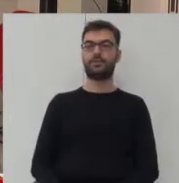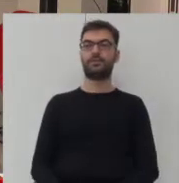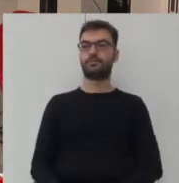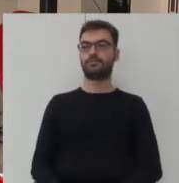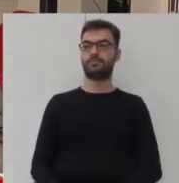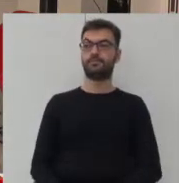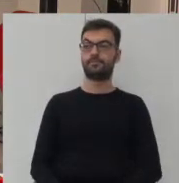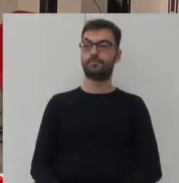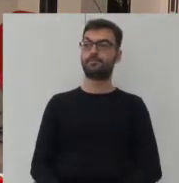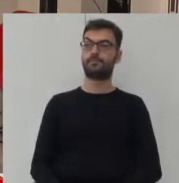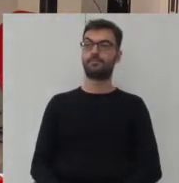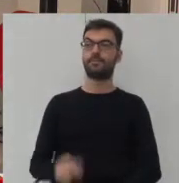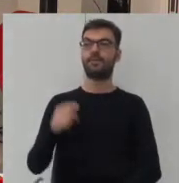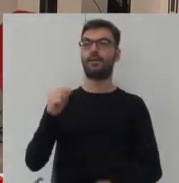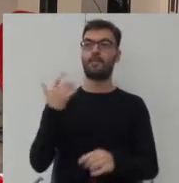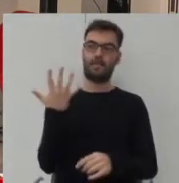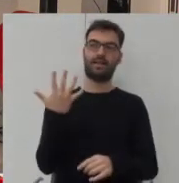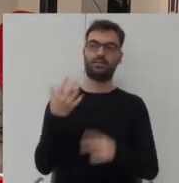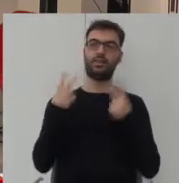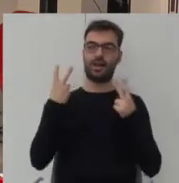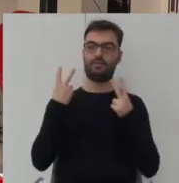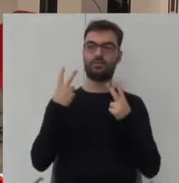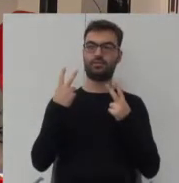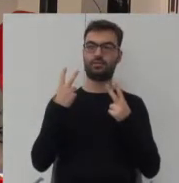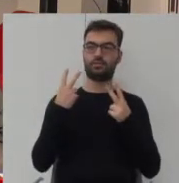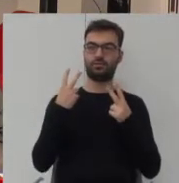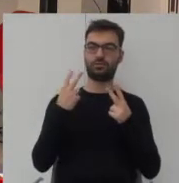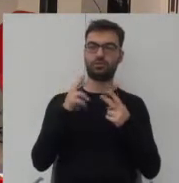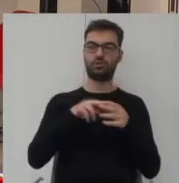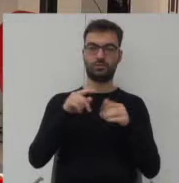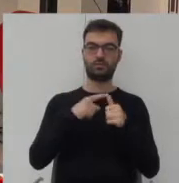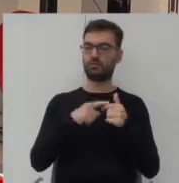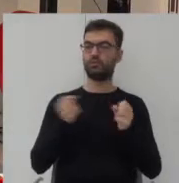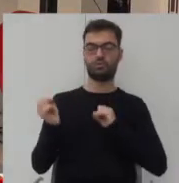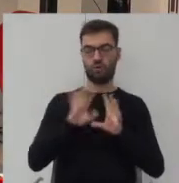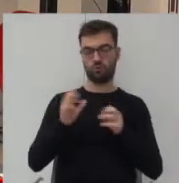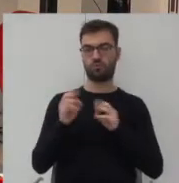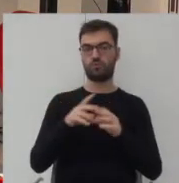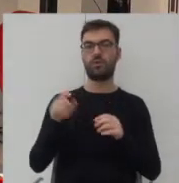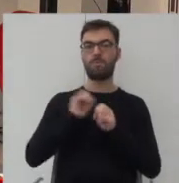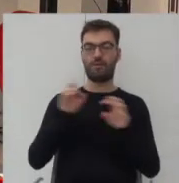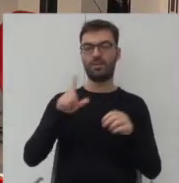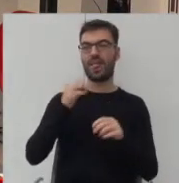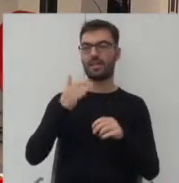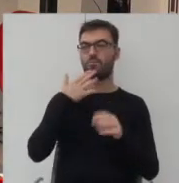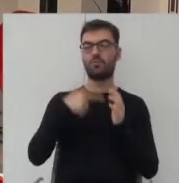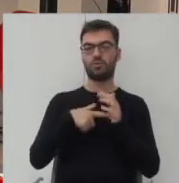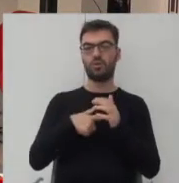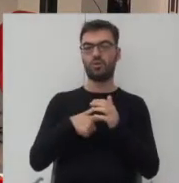te właśnie pięć najważniejszych środków miastotwórczych profesora Jan Pugniania wymienia jako takie, które tworzą